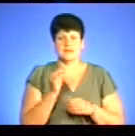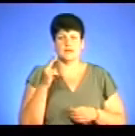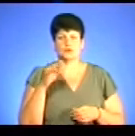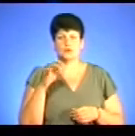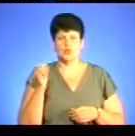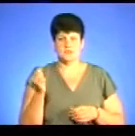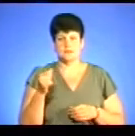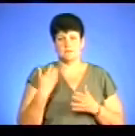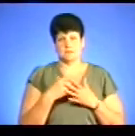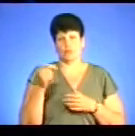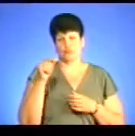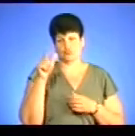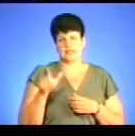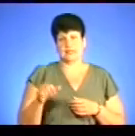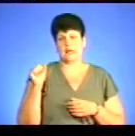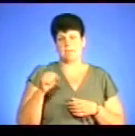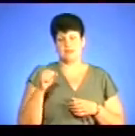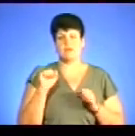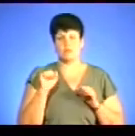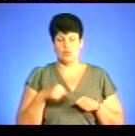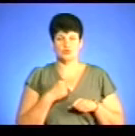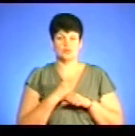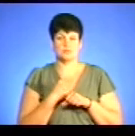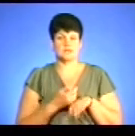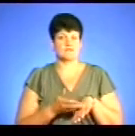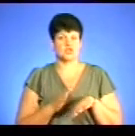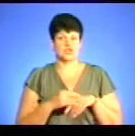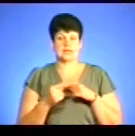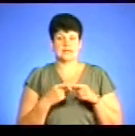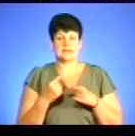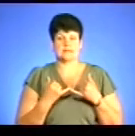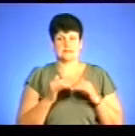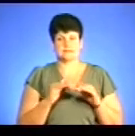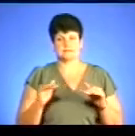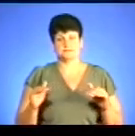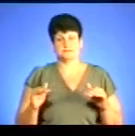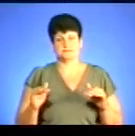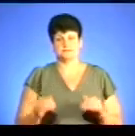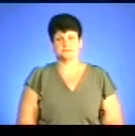пляшка пива може спричинити досить тяжкі наслідки для дитячого організму.